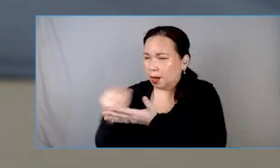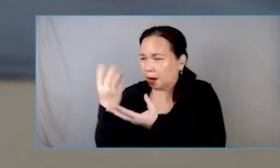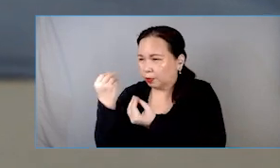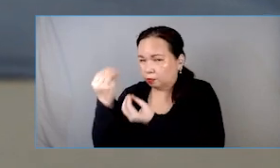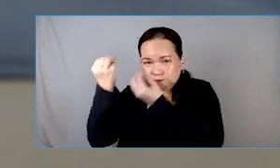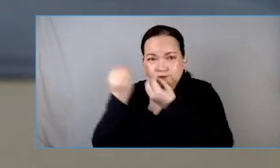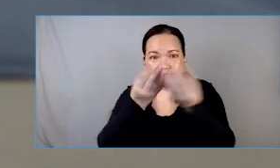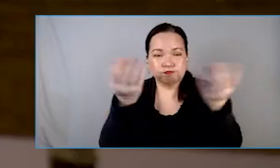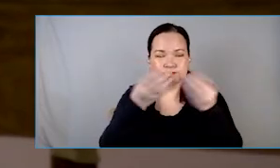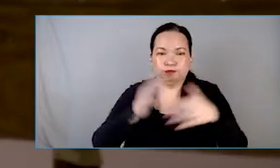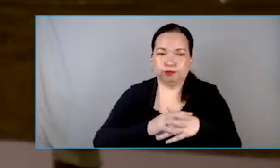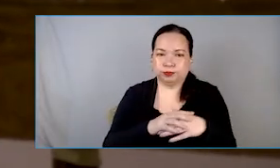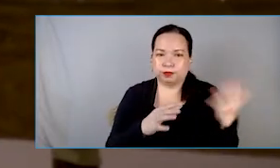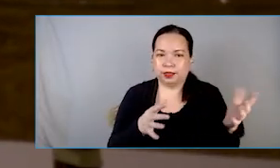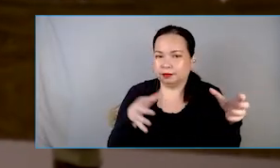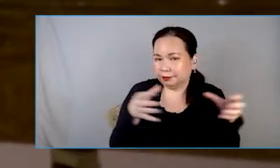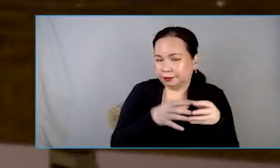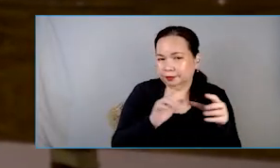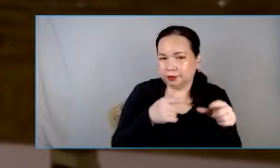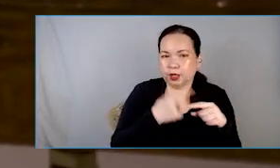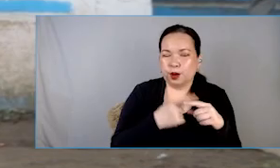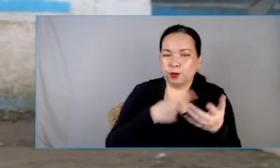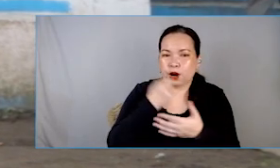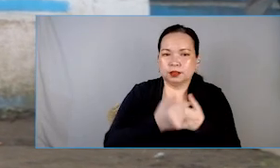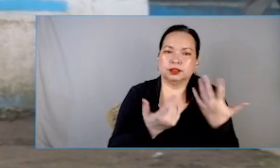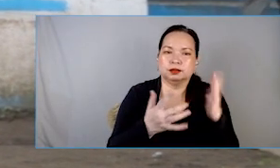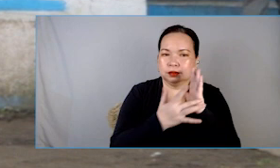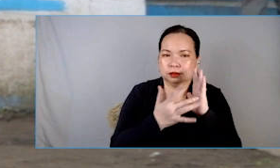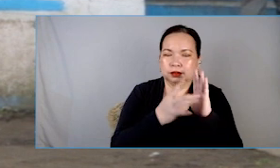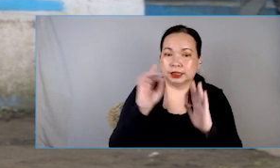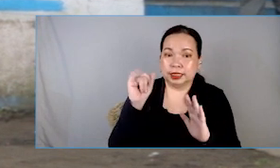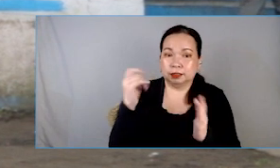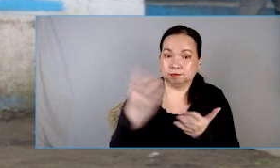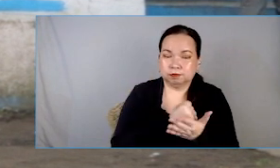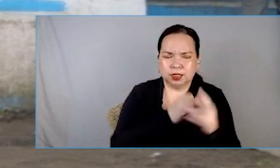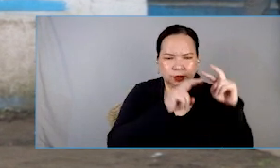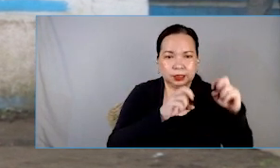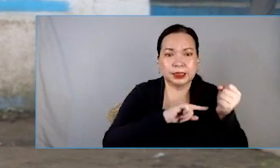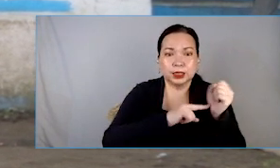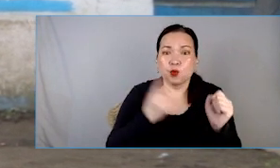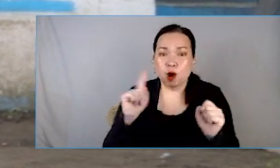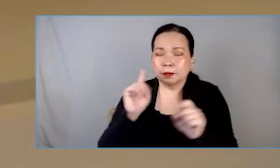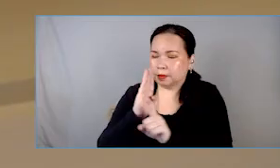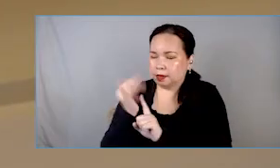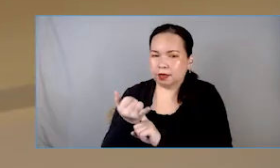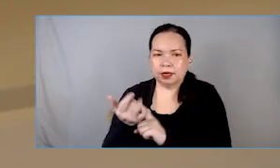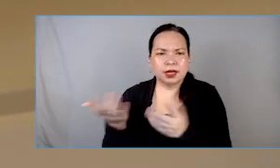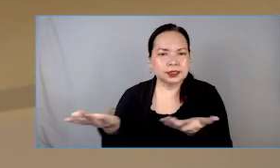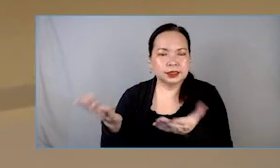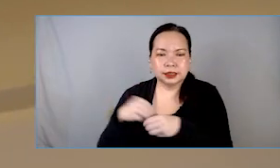Coalition's Project of Digitized Data Collection and Analytics started in a pilot project in one barangay in Erosine,